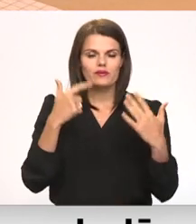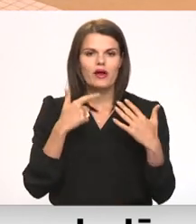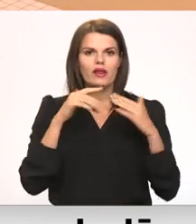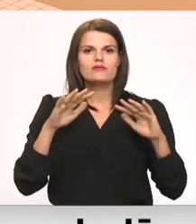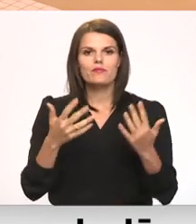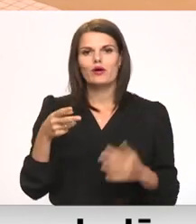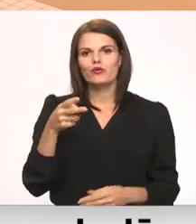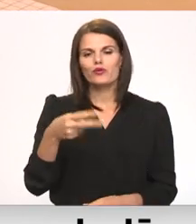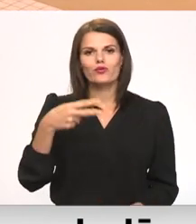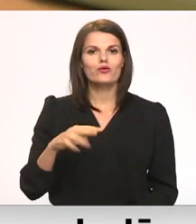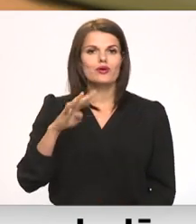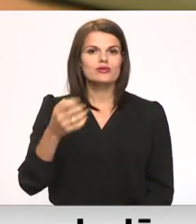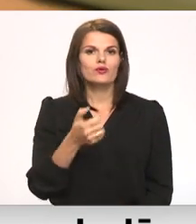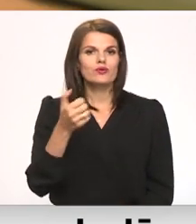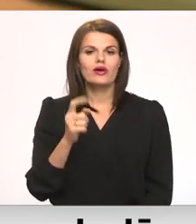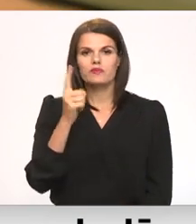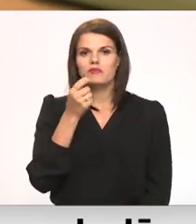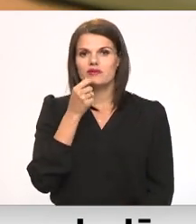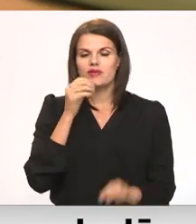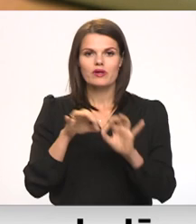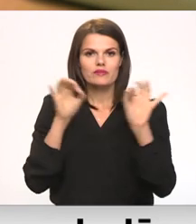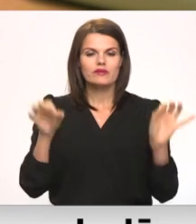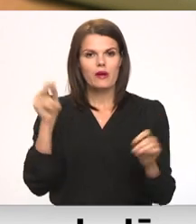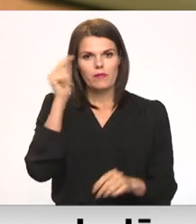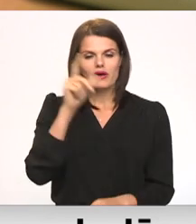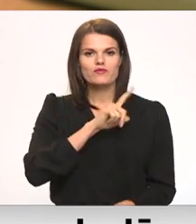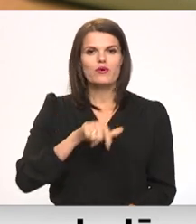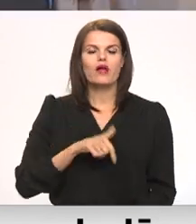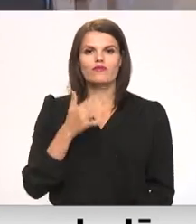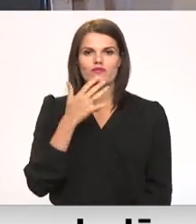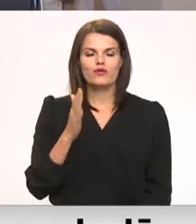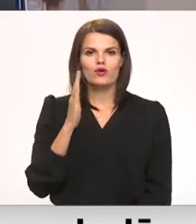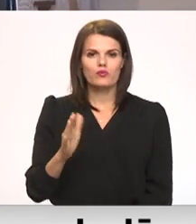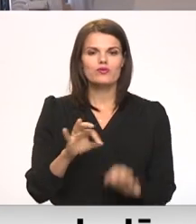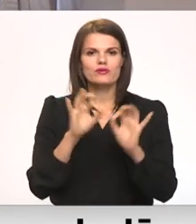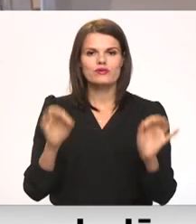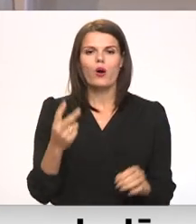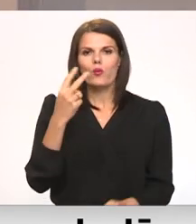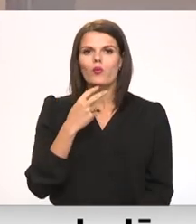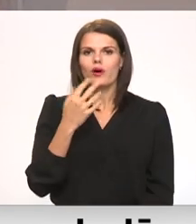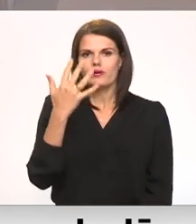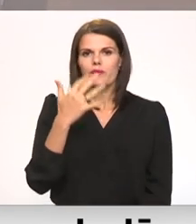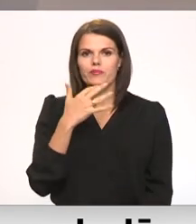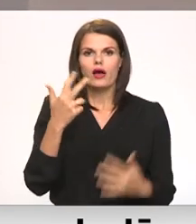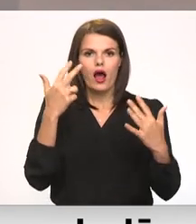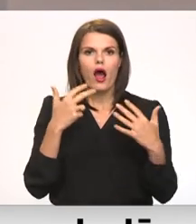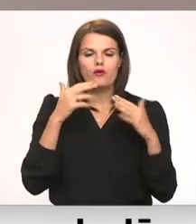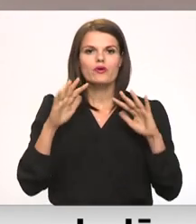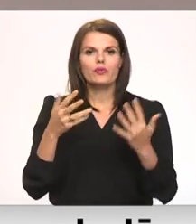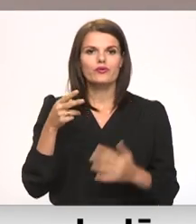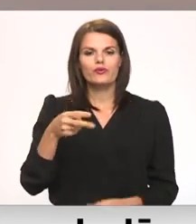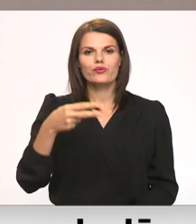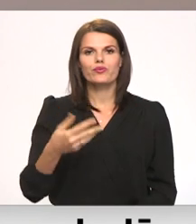Savukārt no 2024. gada 1. septembra mācības Latvijas īstenot 2., 5. un 8. klasē, bet no 2025.